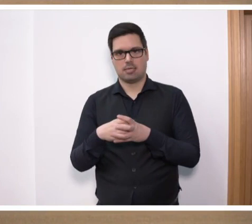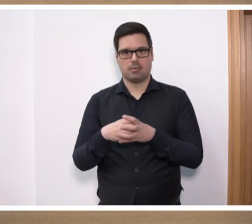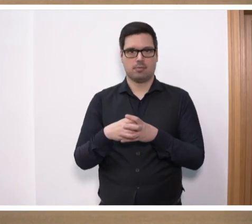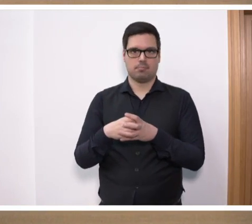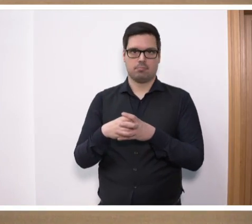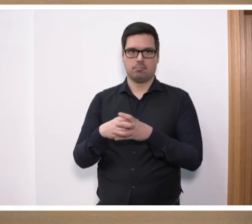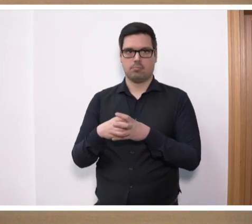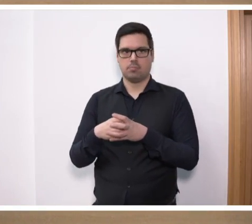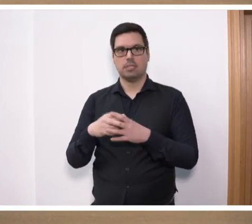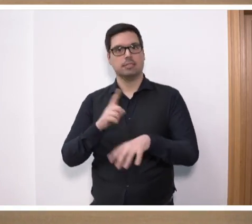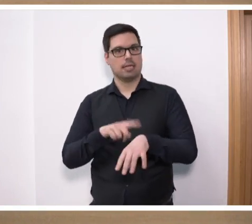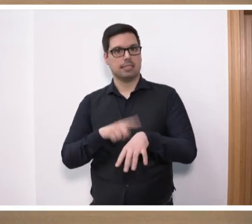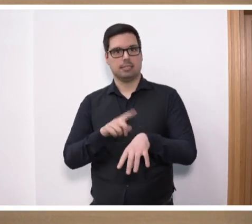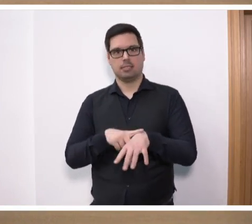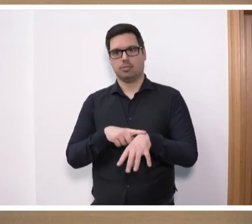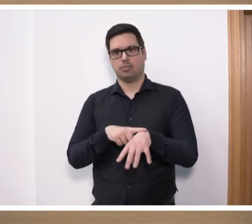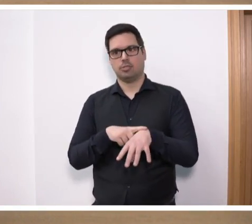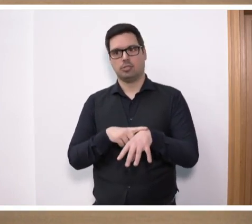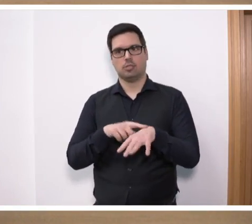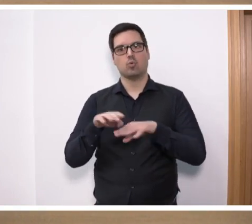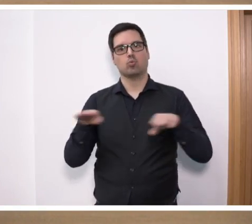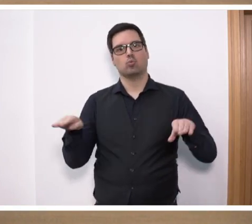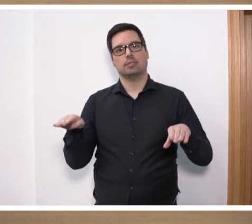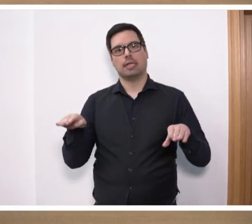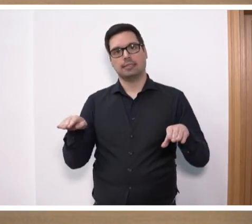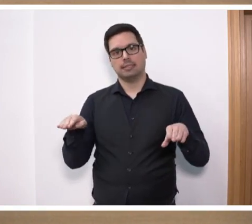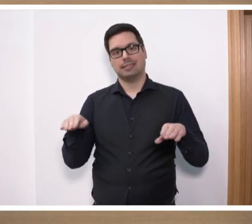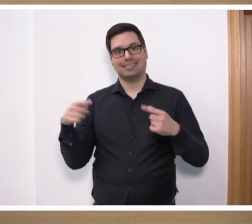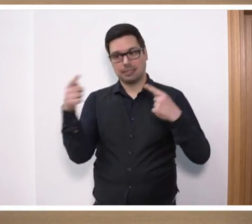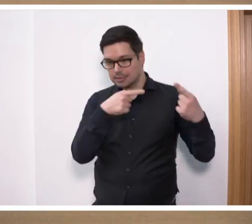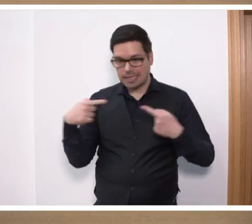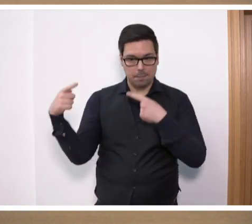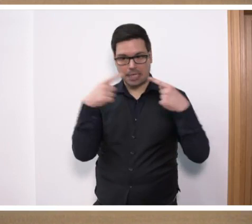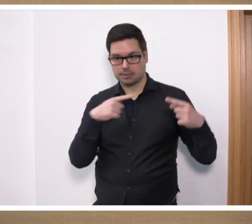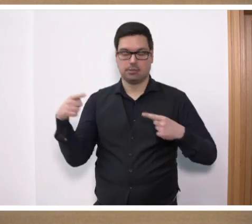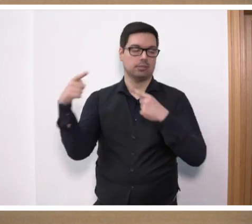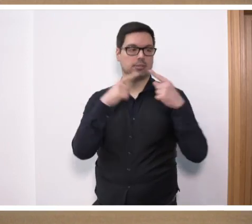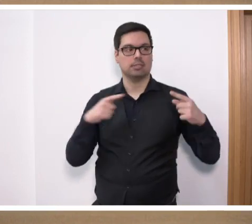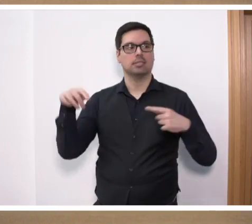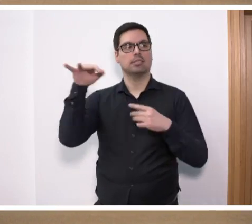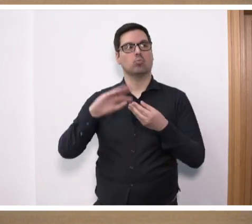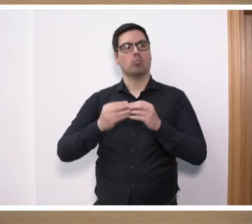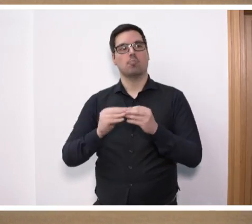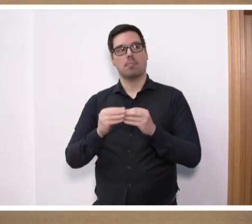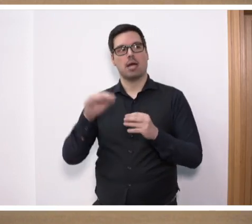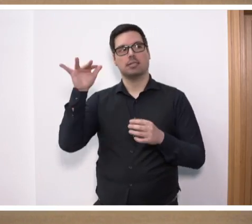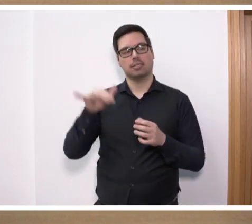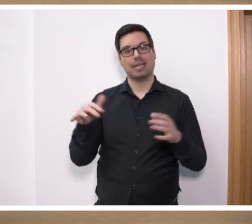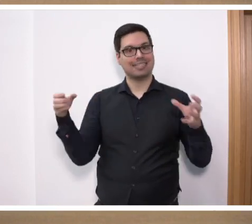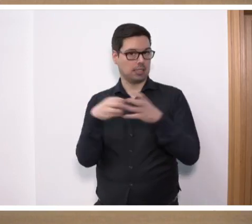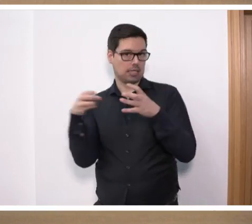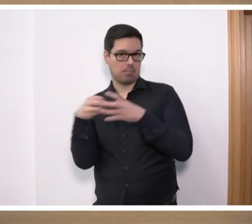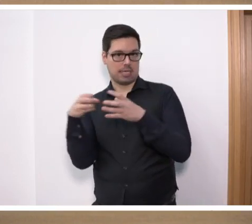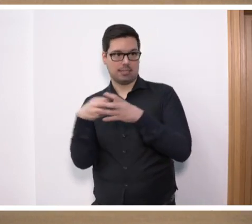und auch zeitlich sehr umfangreichen Grundsatzdebatten diese Thematik, diese Problematik gemeinsam